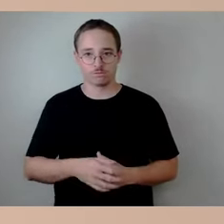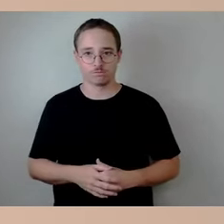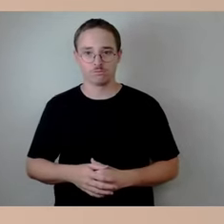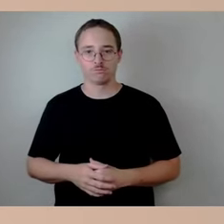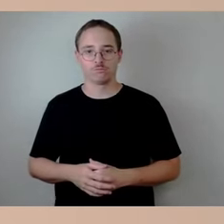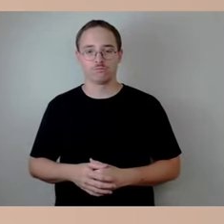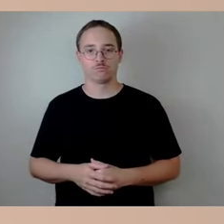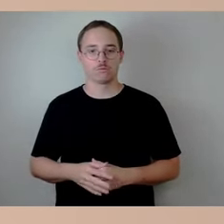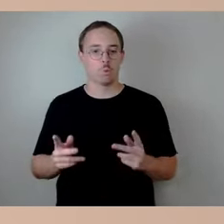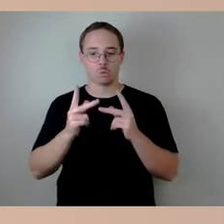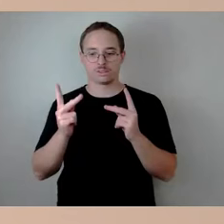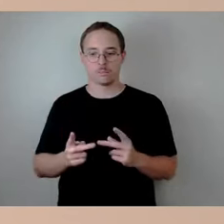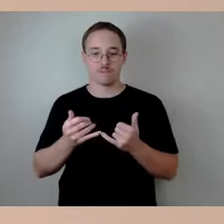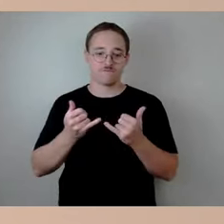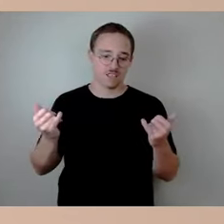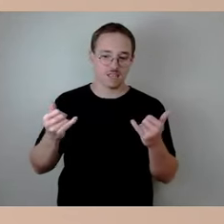das werden wir vorstellen.